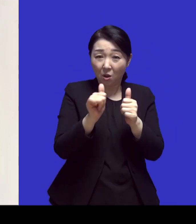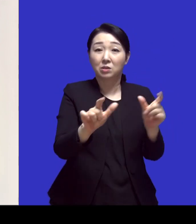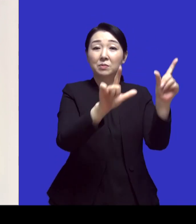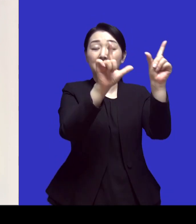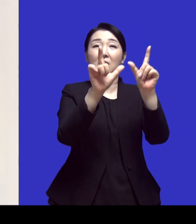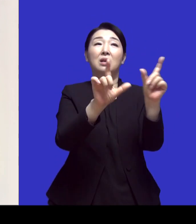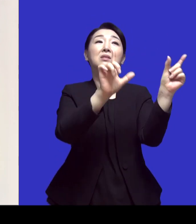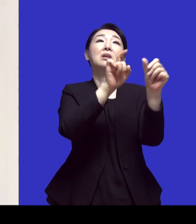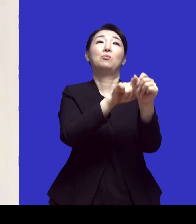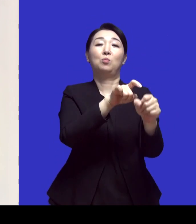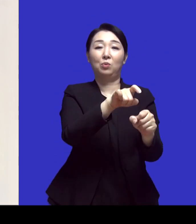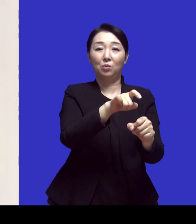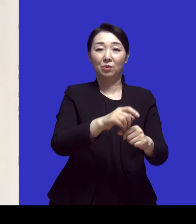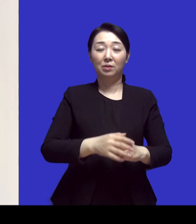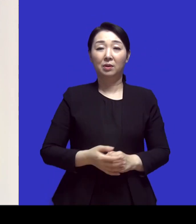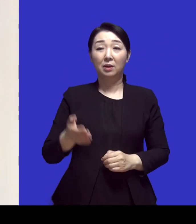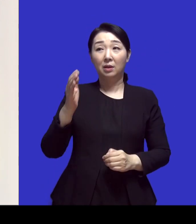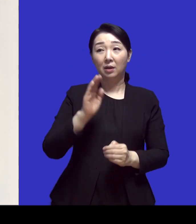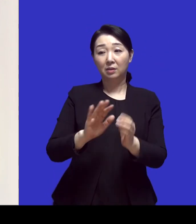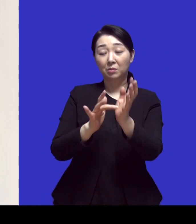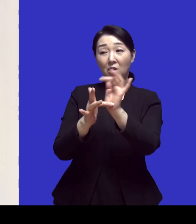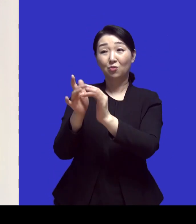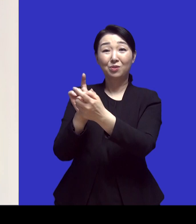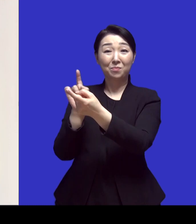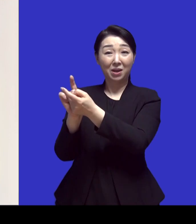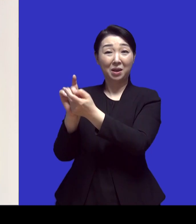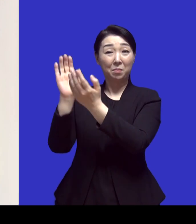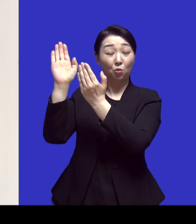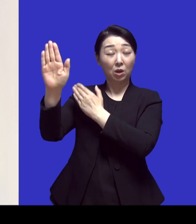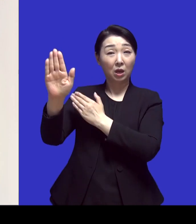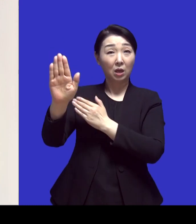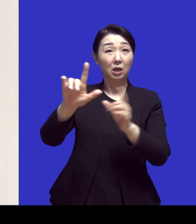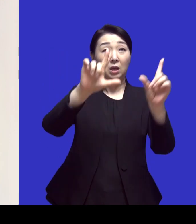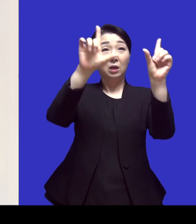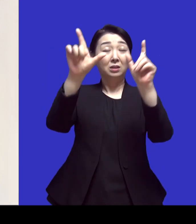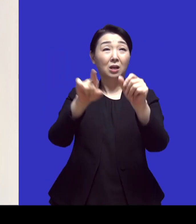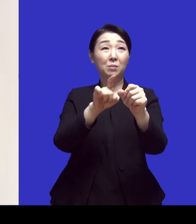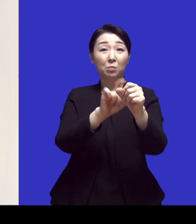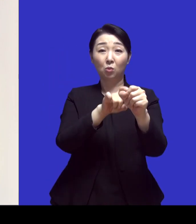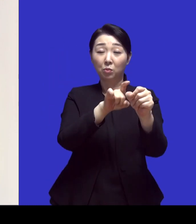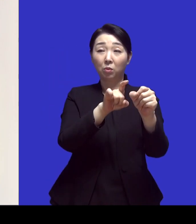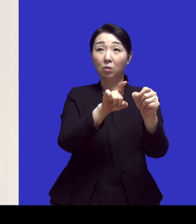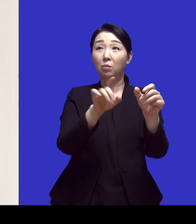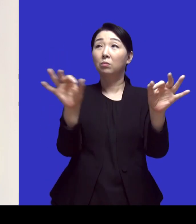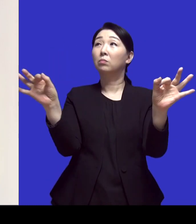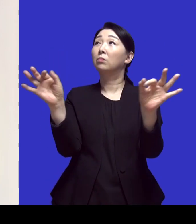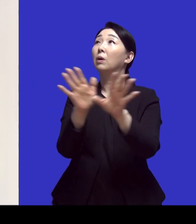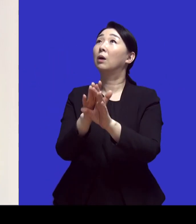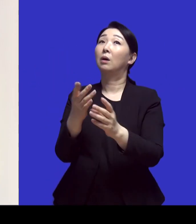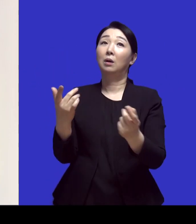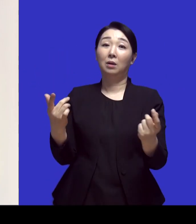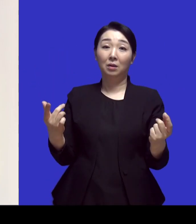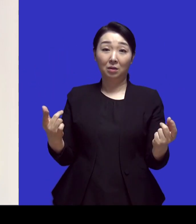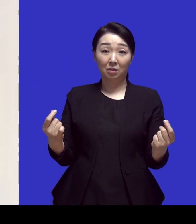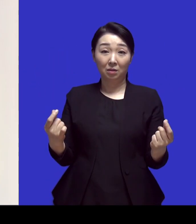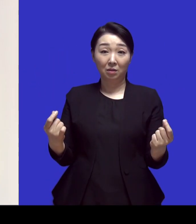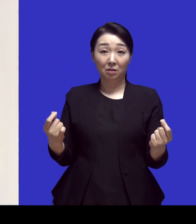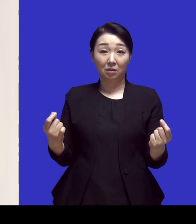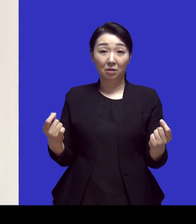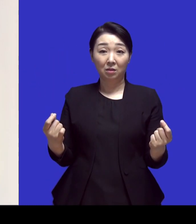목표였는데 예수님을 만나고 나니까 사실 삶의 목표가 당분간 없어진 것 같이 느껴졌어요 네